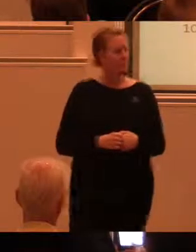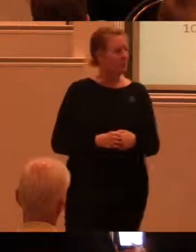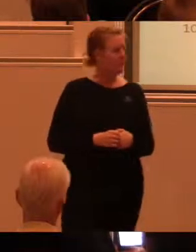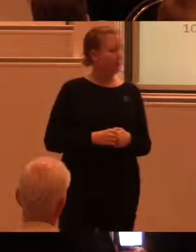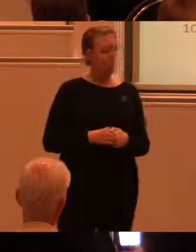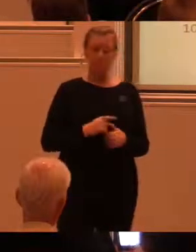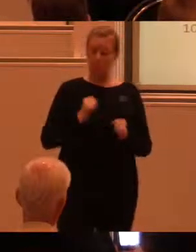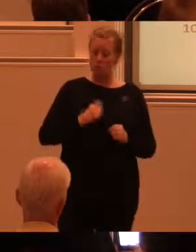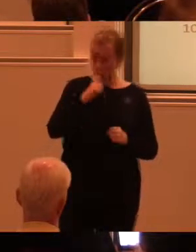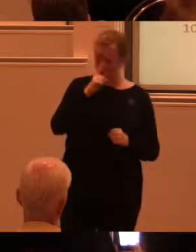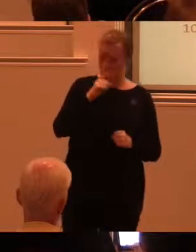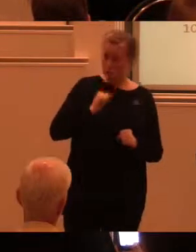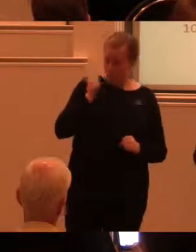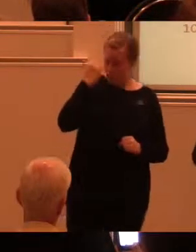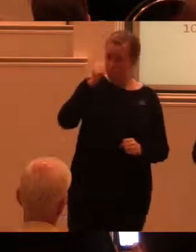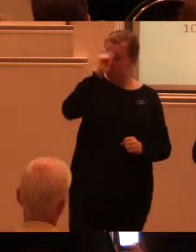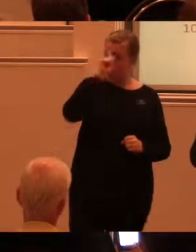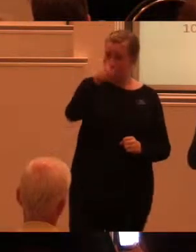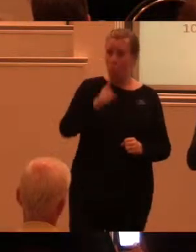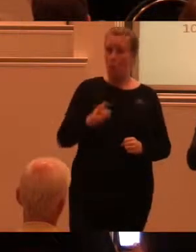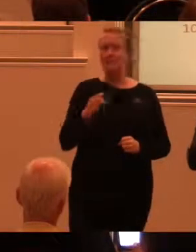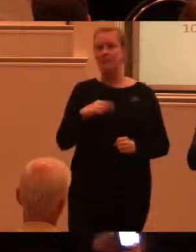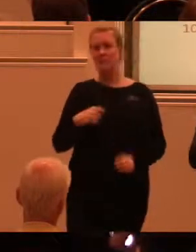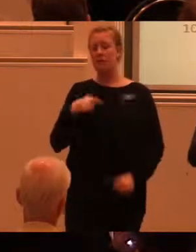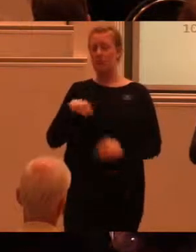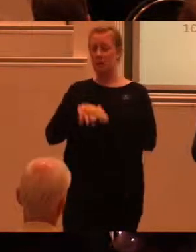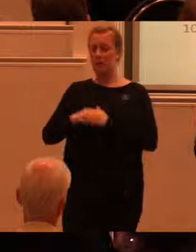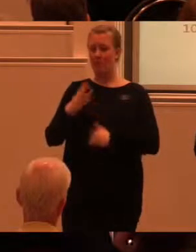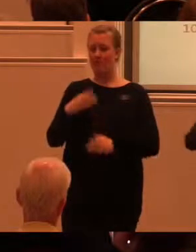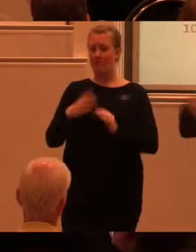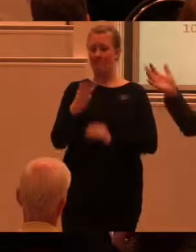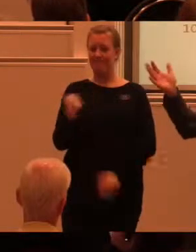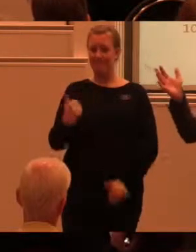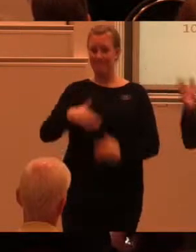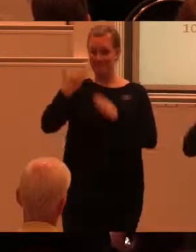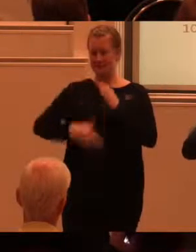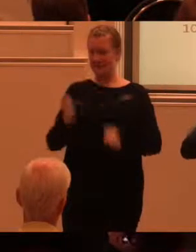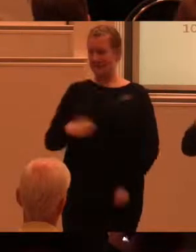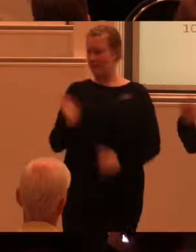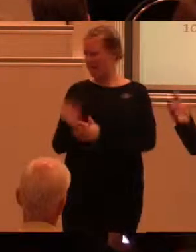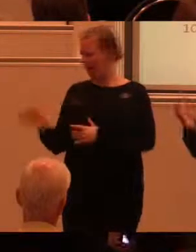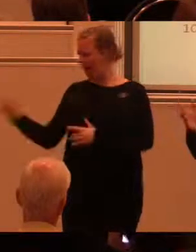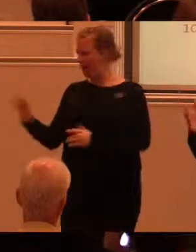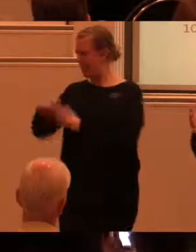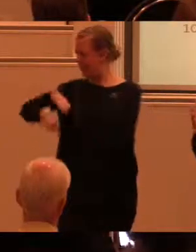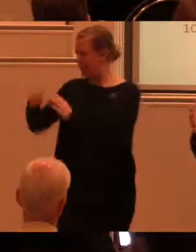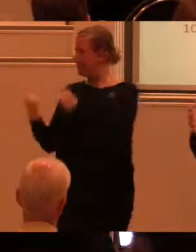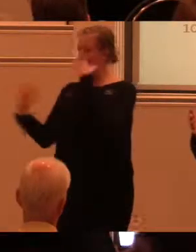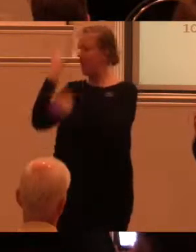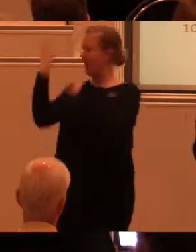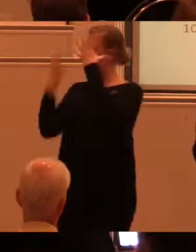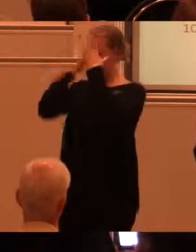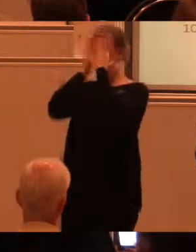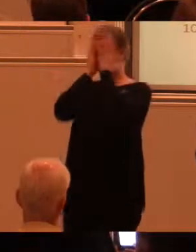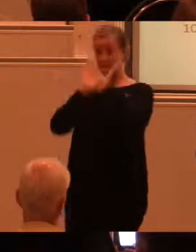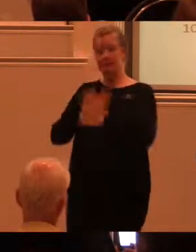kontrollerbart. Det ska inte vara så att när jag går in på en webbsida så plötsligt börjar den rassla iväg och spela filmer och så vidare. Det funkar inte.